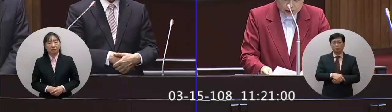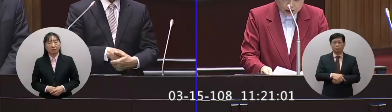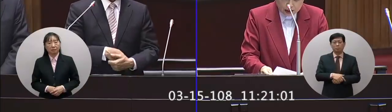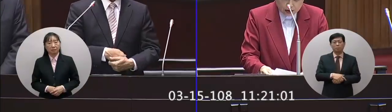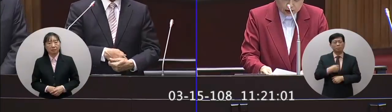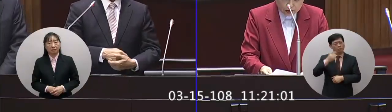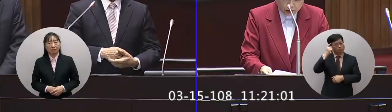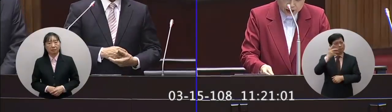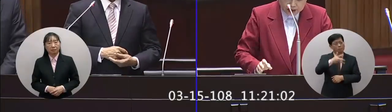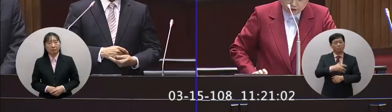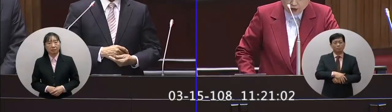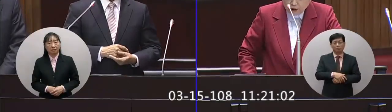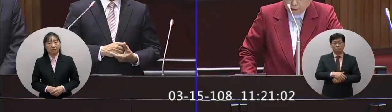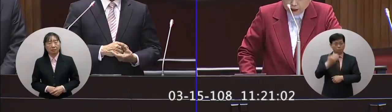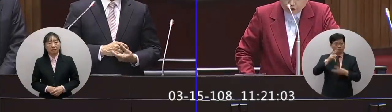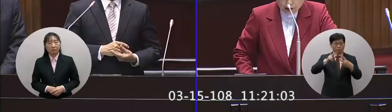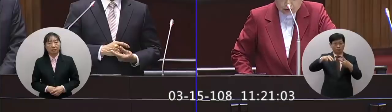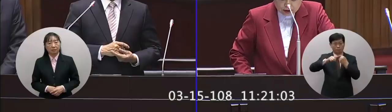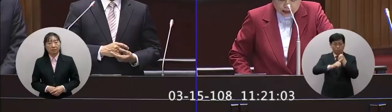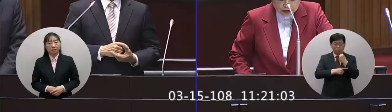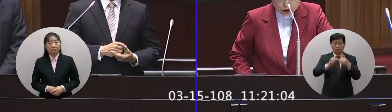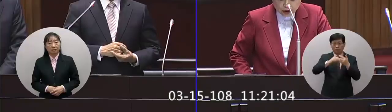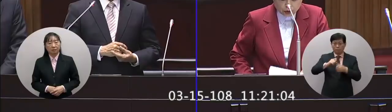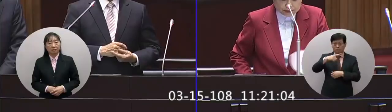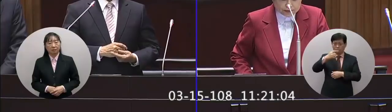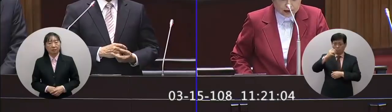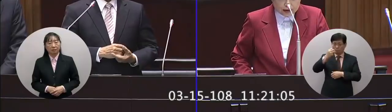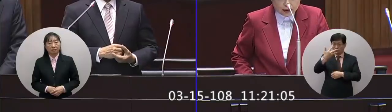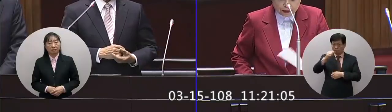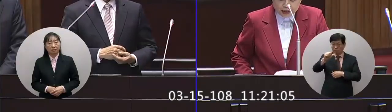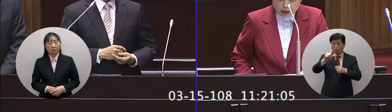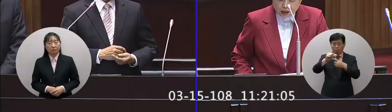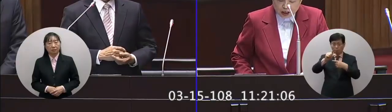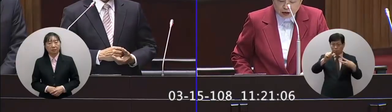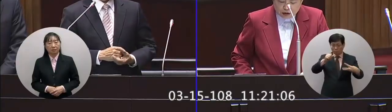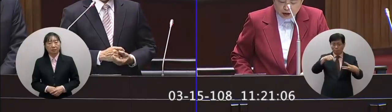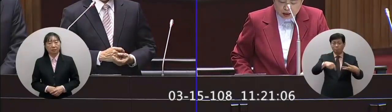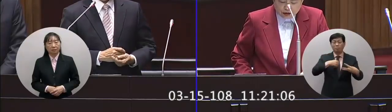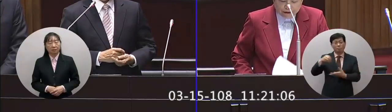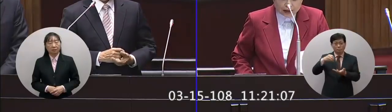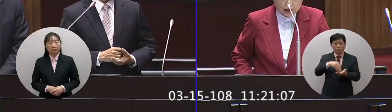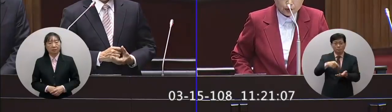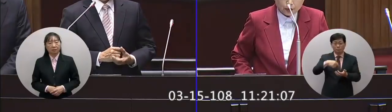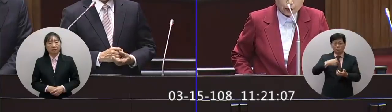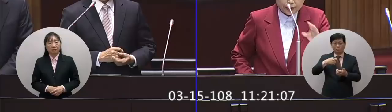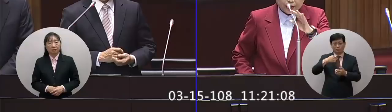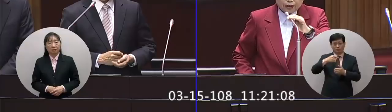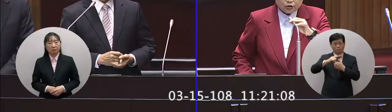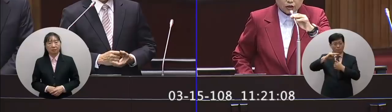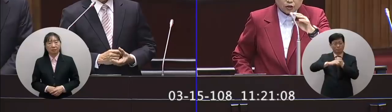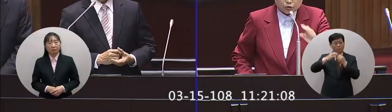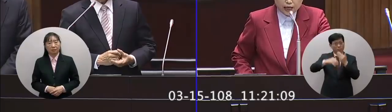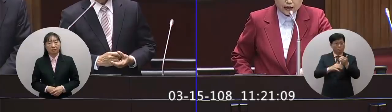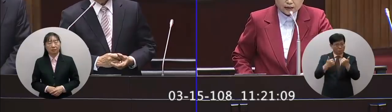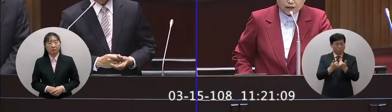我想請教你有關於刑法185條之三的條文本系已經提到司法法治委員會